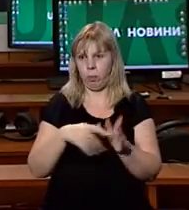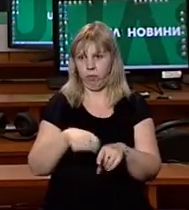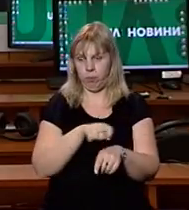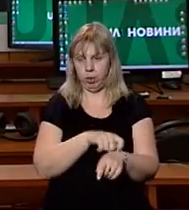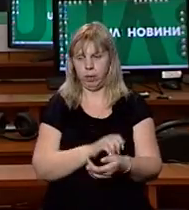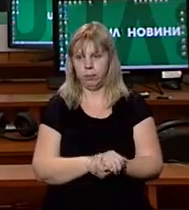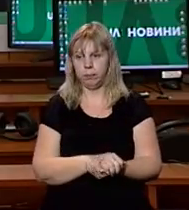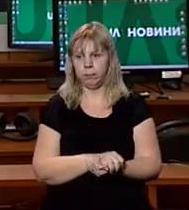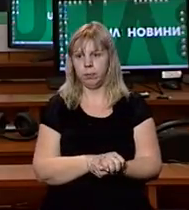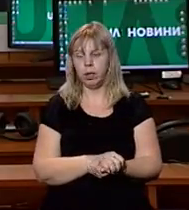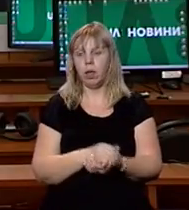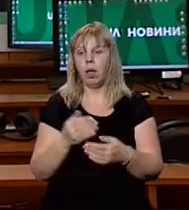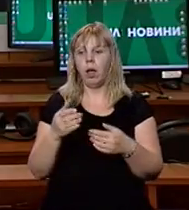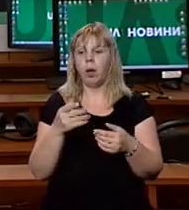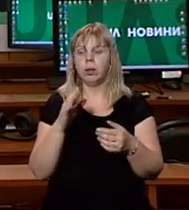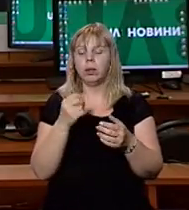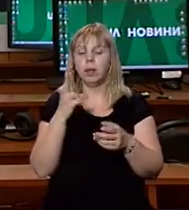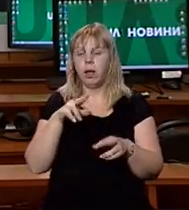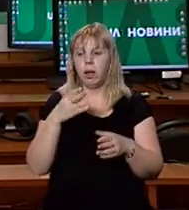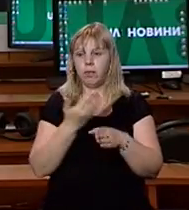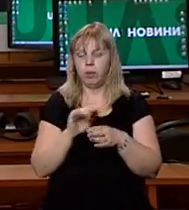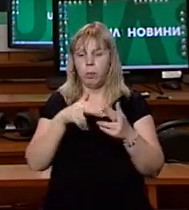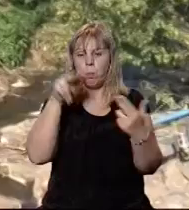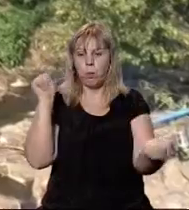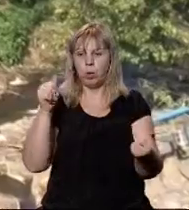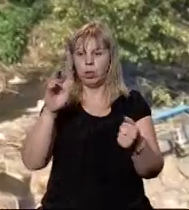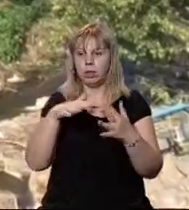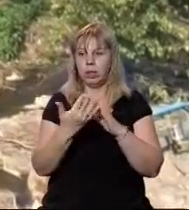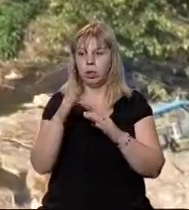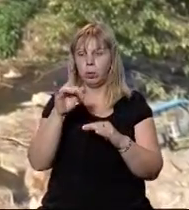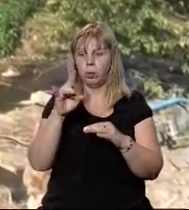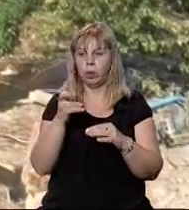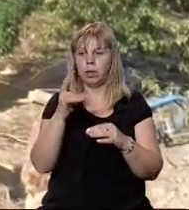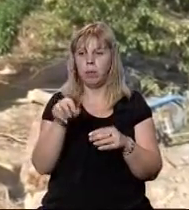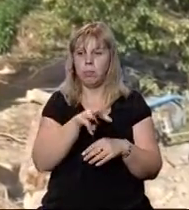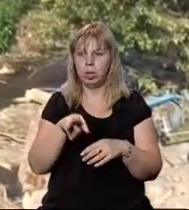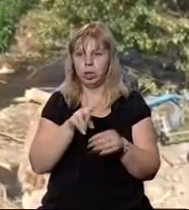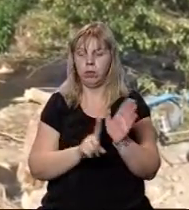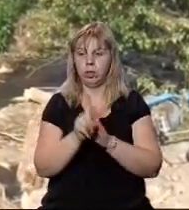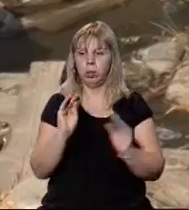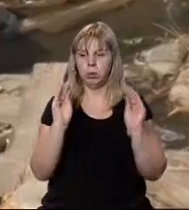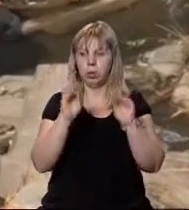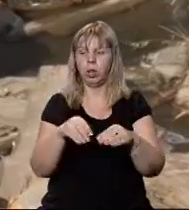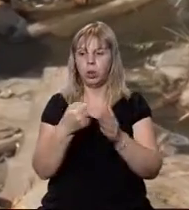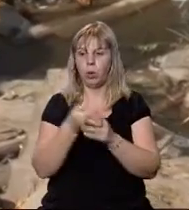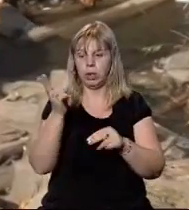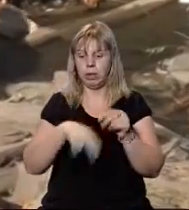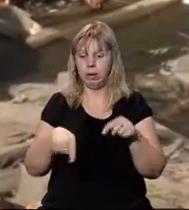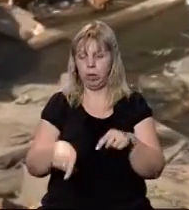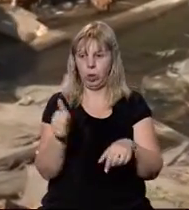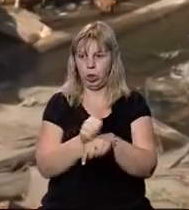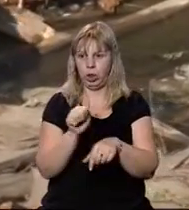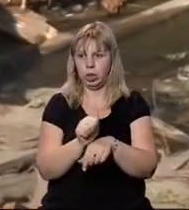метрів. Опори для відновлення мосту через річку в селі Торунь на Міжгірщині почнуть встановлювати до кінця цього